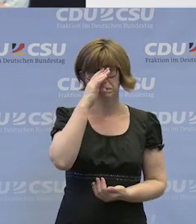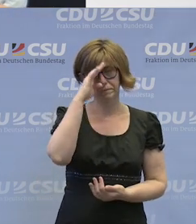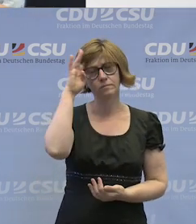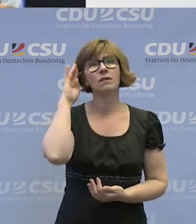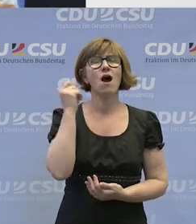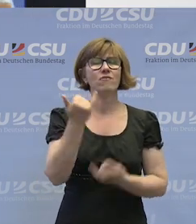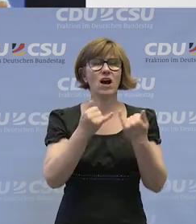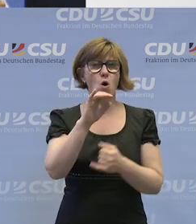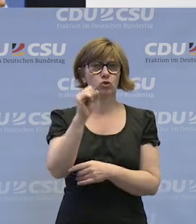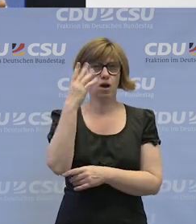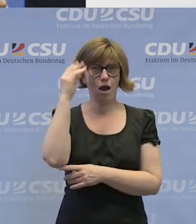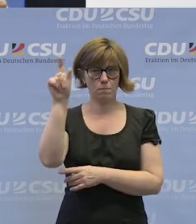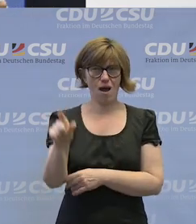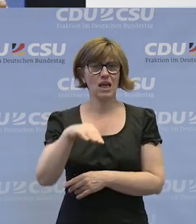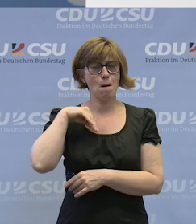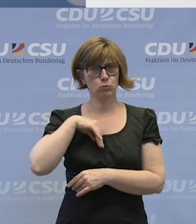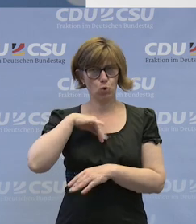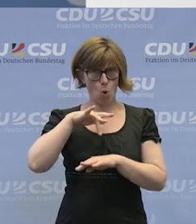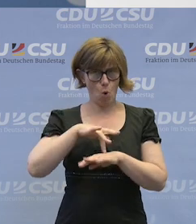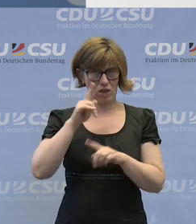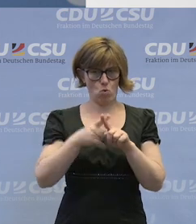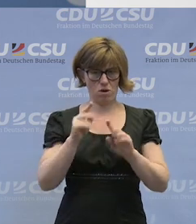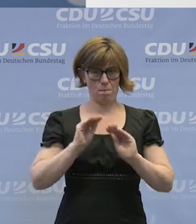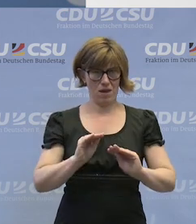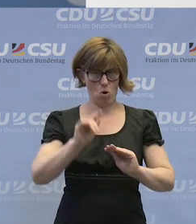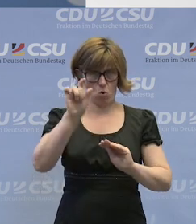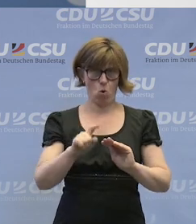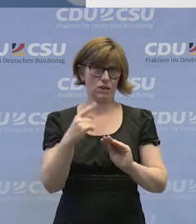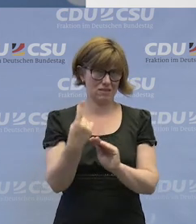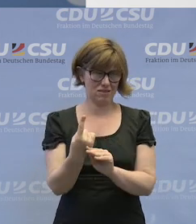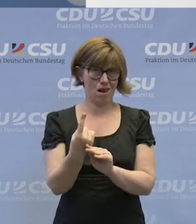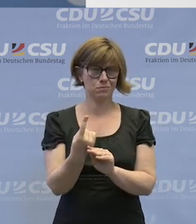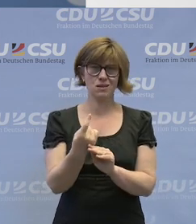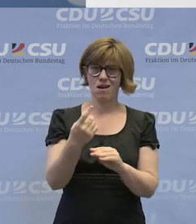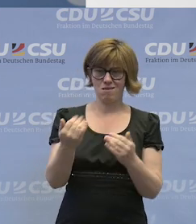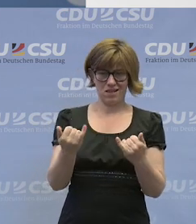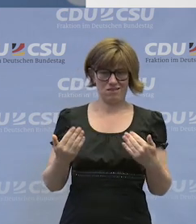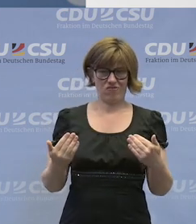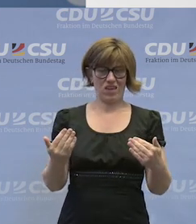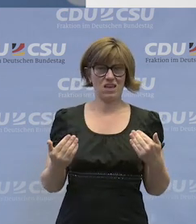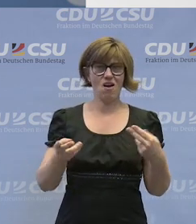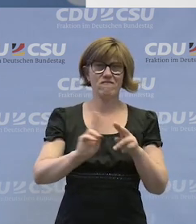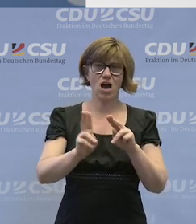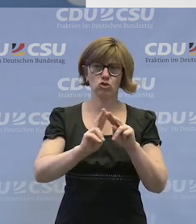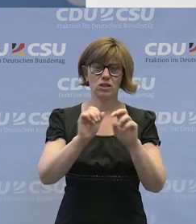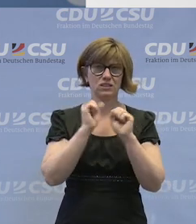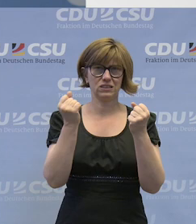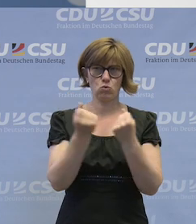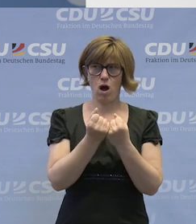Frau Stratmann, als Psychologin und Pädagogin, die Sie sind, wo stehen wir jetzt, was die Werkstatt